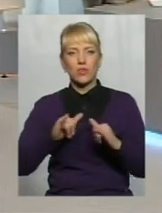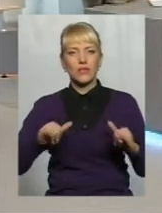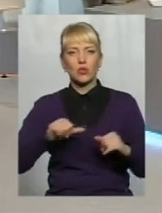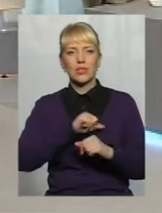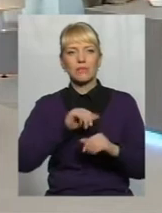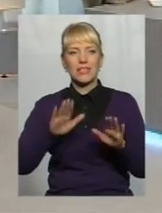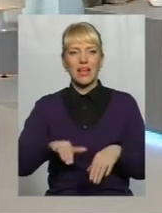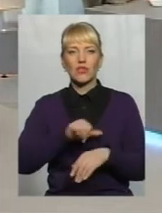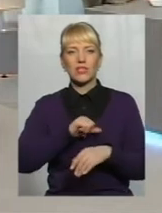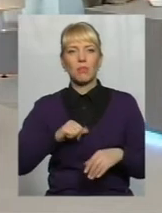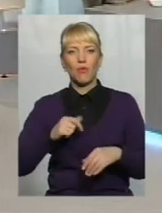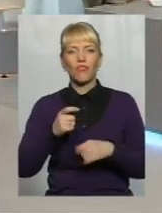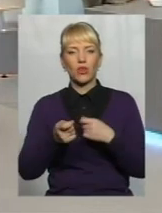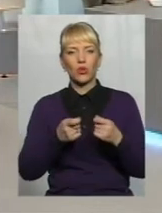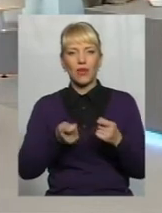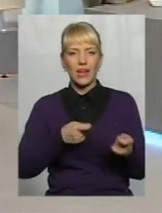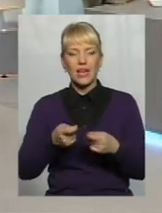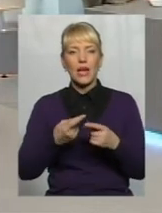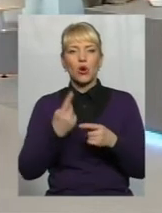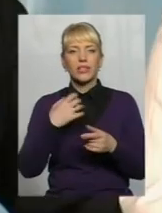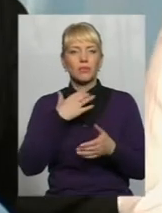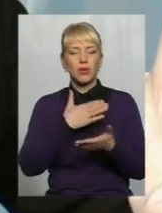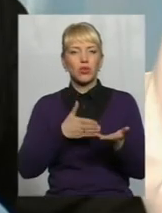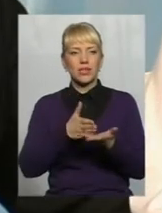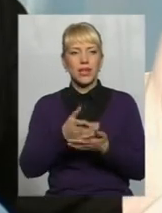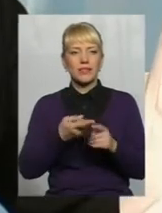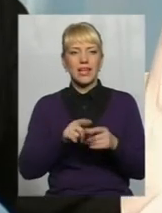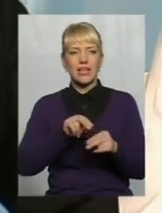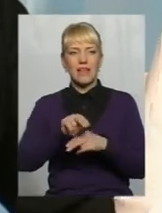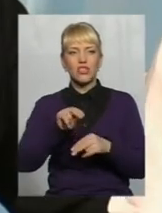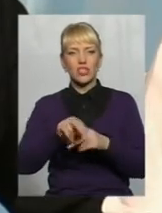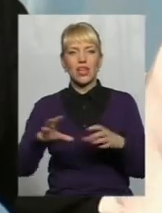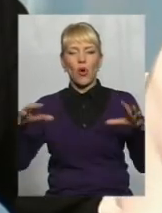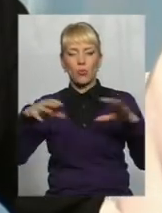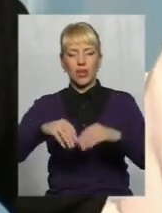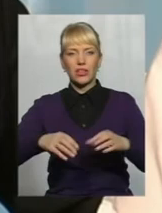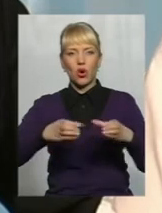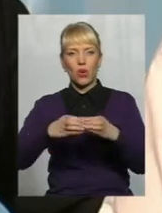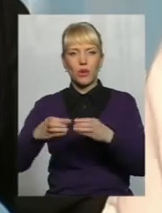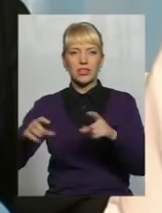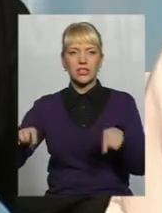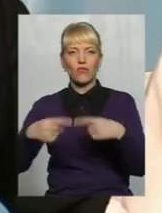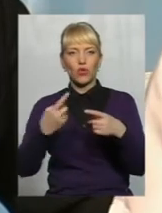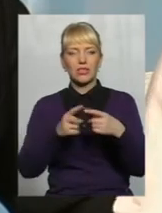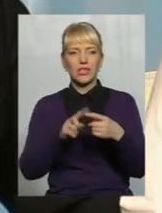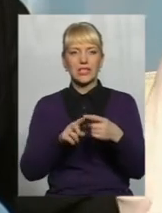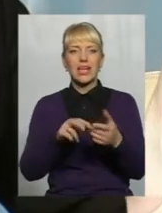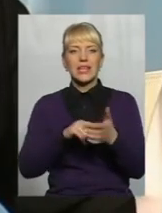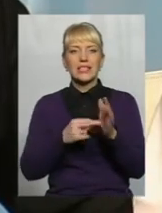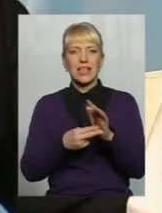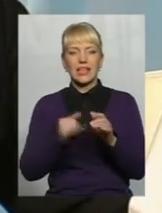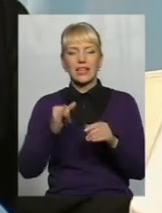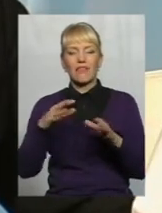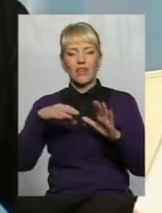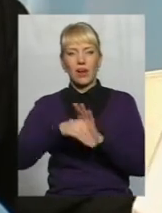країні Зараз один із пріоритетних напрямків – це навчити наші об'єднані громади створювати ці стратегії І в рамках нашої